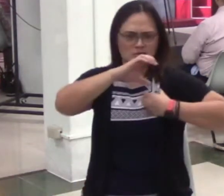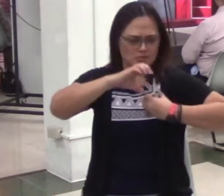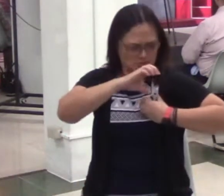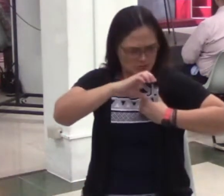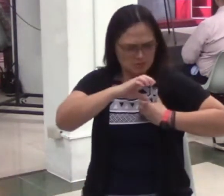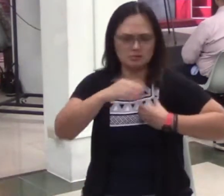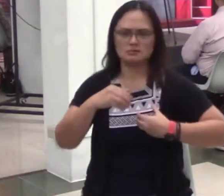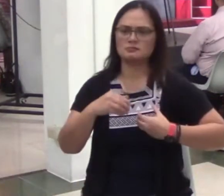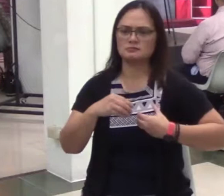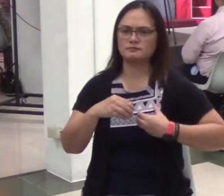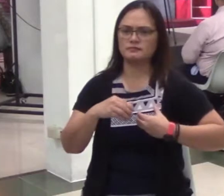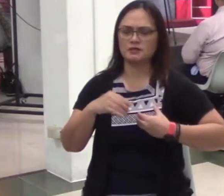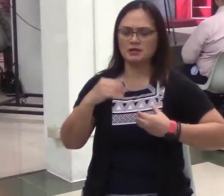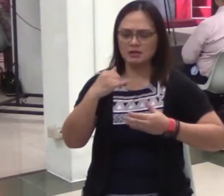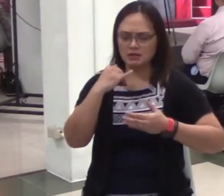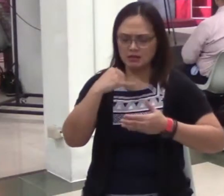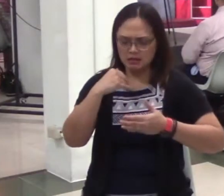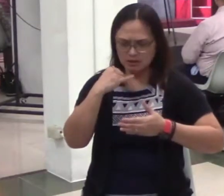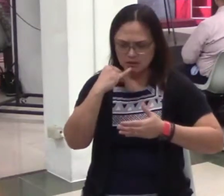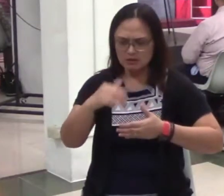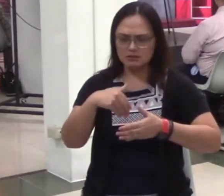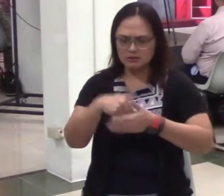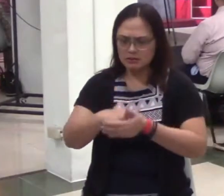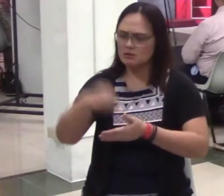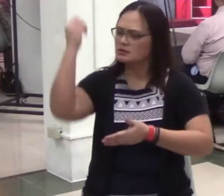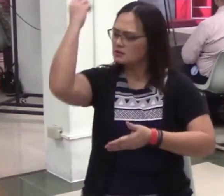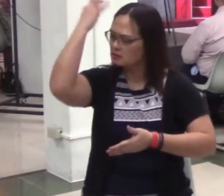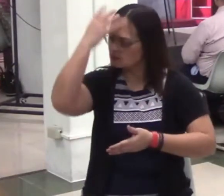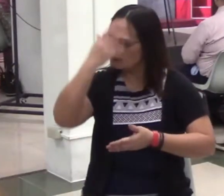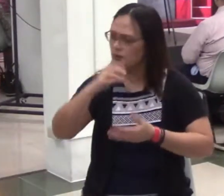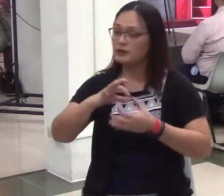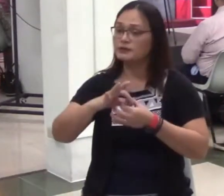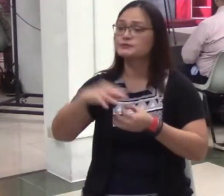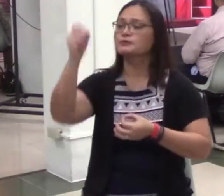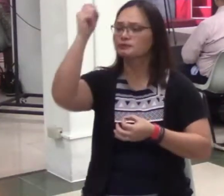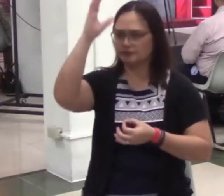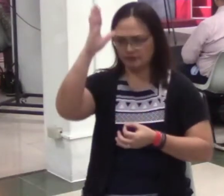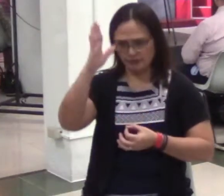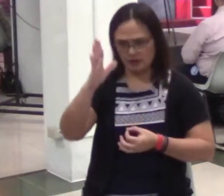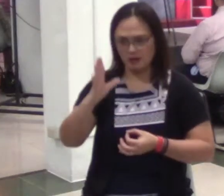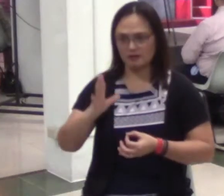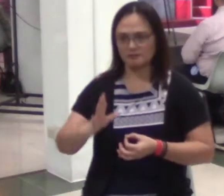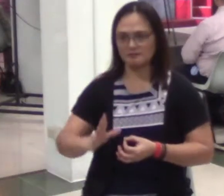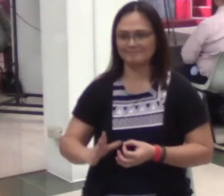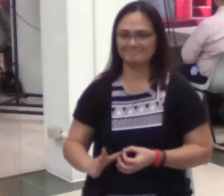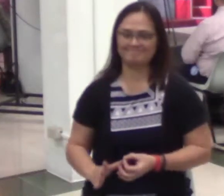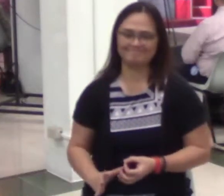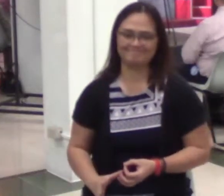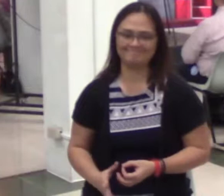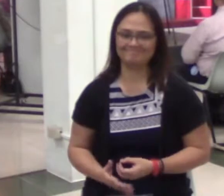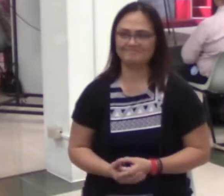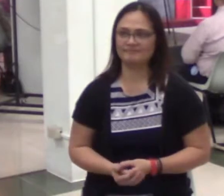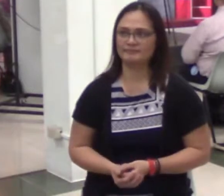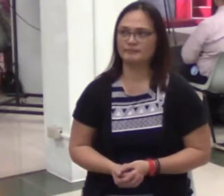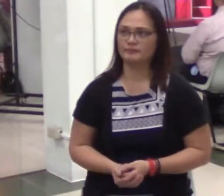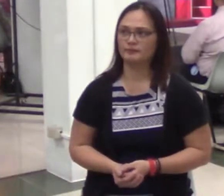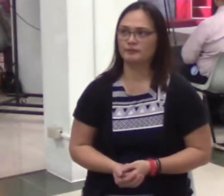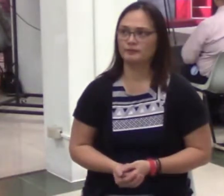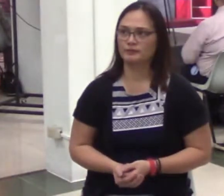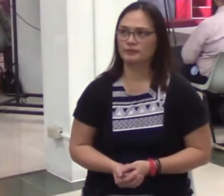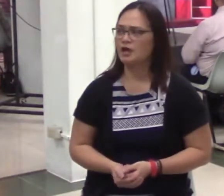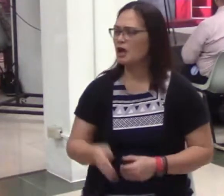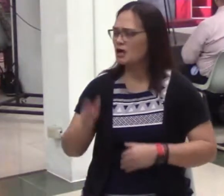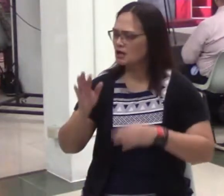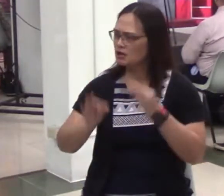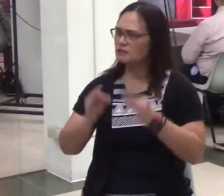nasa biyaya, sa biyaya na nakay Kristo. Come on now. kung hindi ma-re-realize